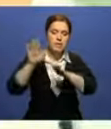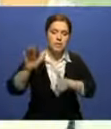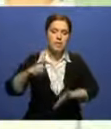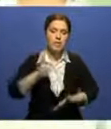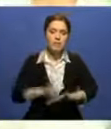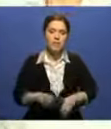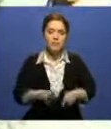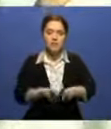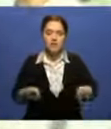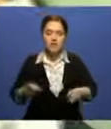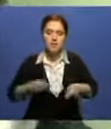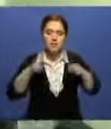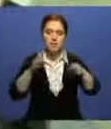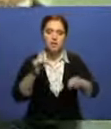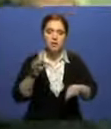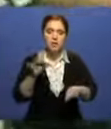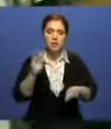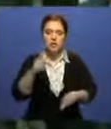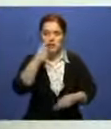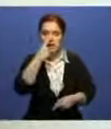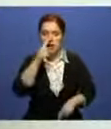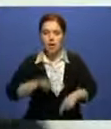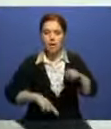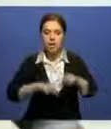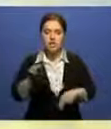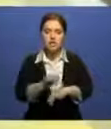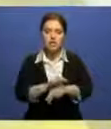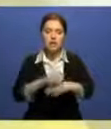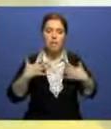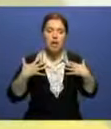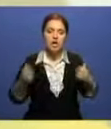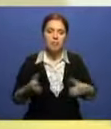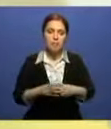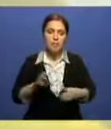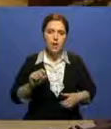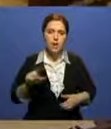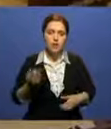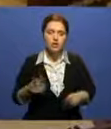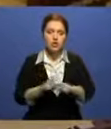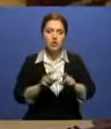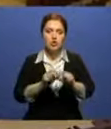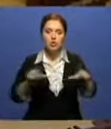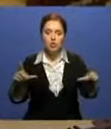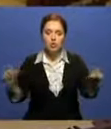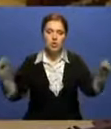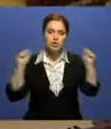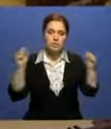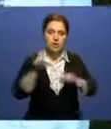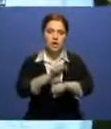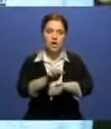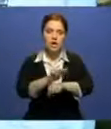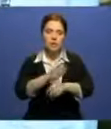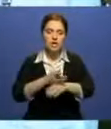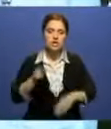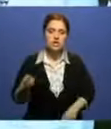в Приозерске посетил недавно построенный лечебно-оздоровительный комплекс «Балхаш», а также школу искусства и спорта, в которой обучается более